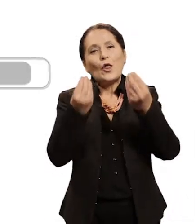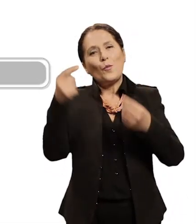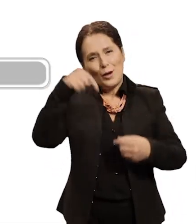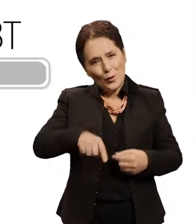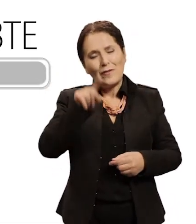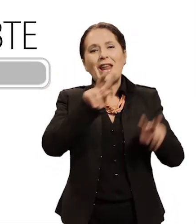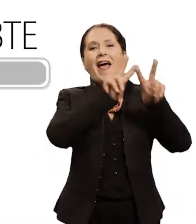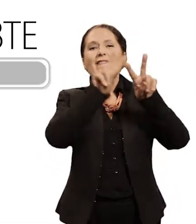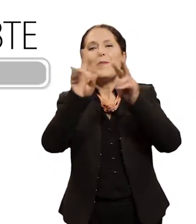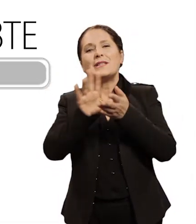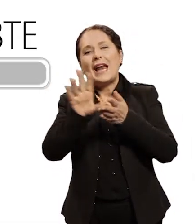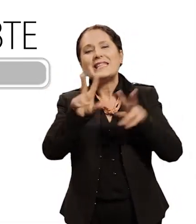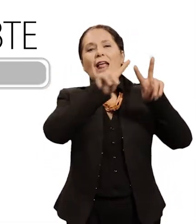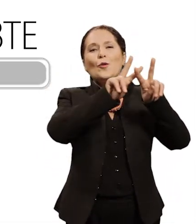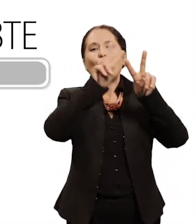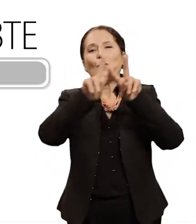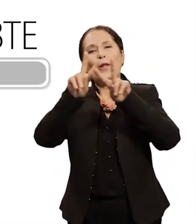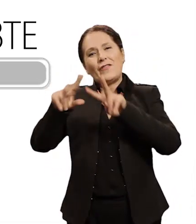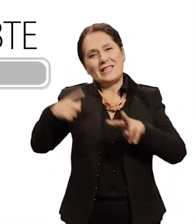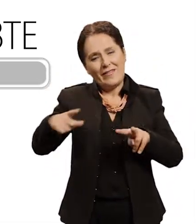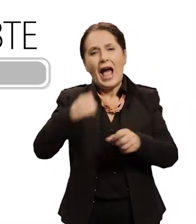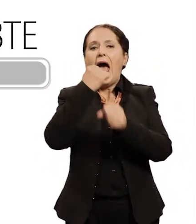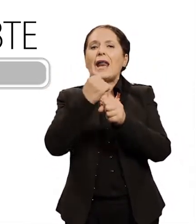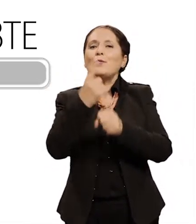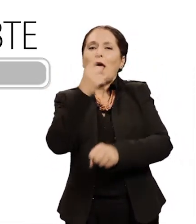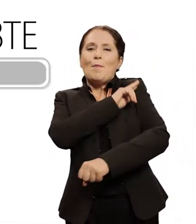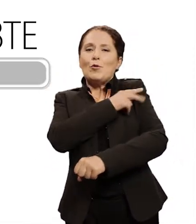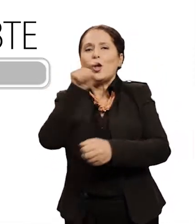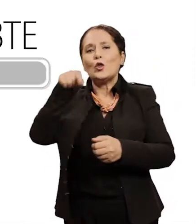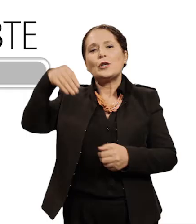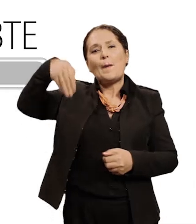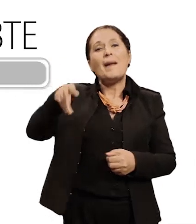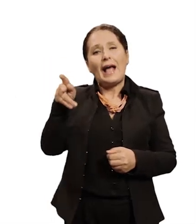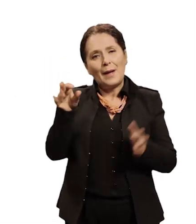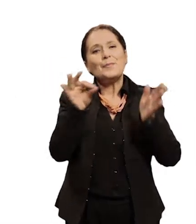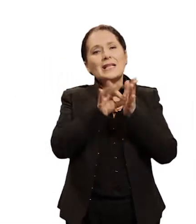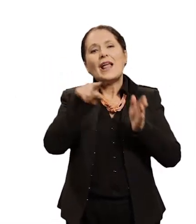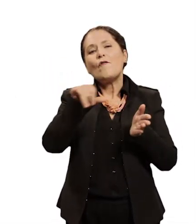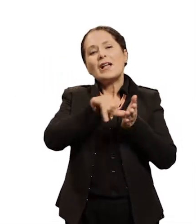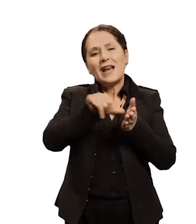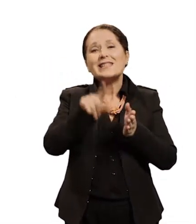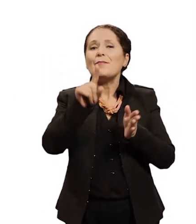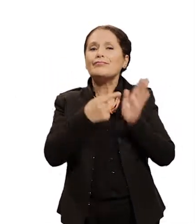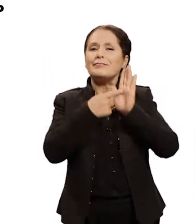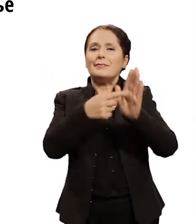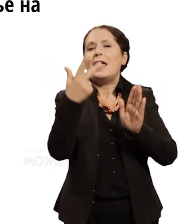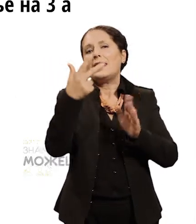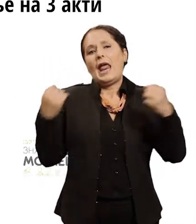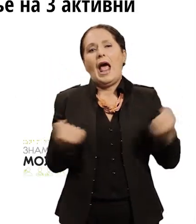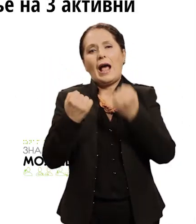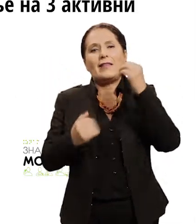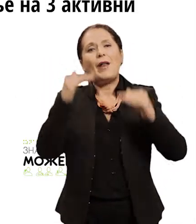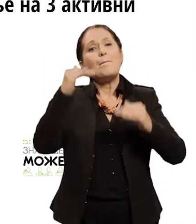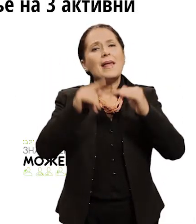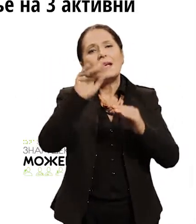Добре дојдовте на веб страницата www.raboteimожности.мк Целта на страницата е презентирање на три